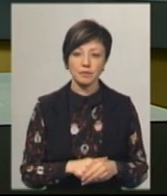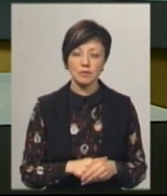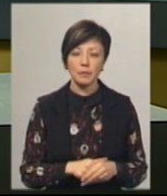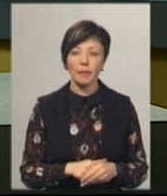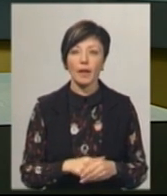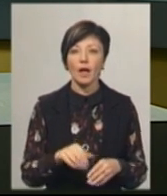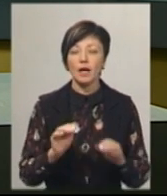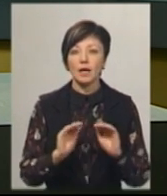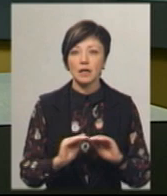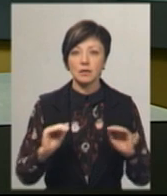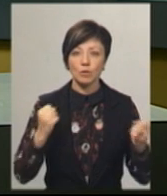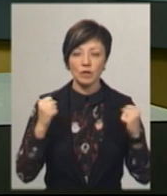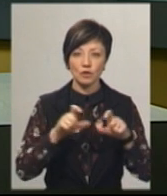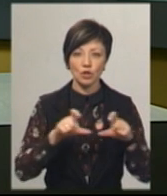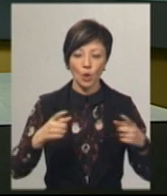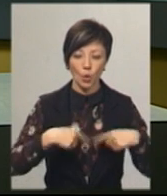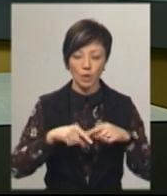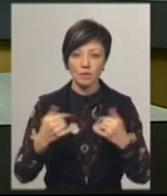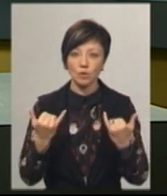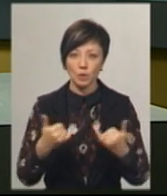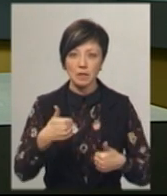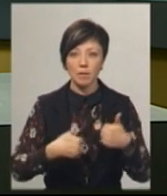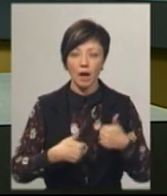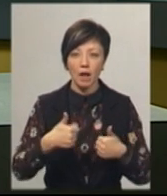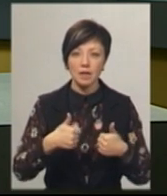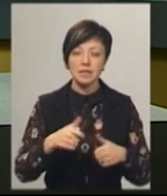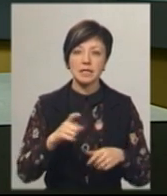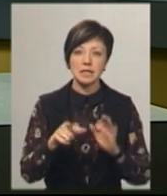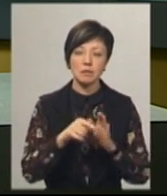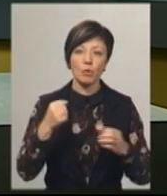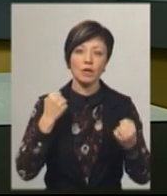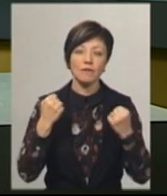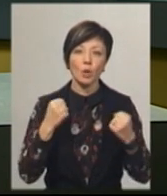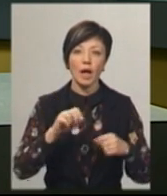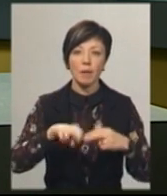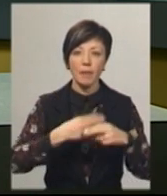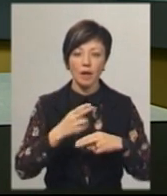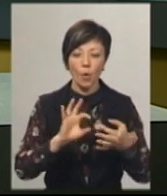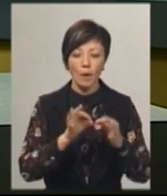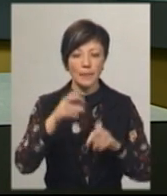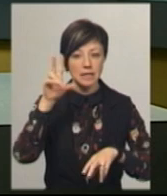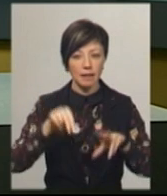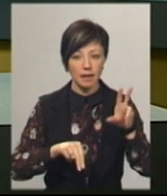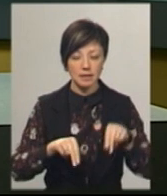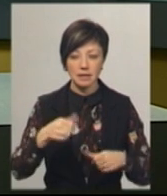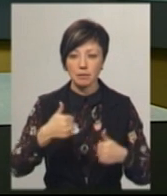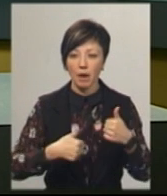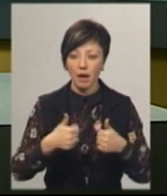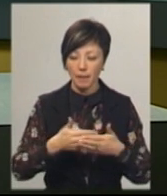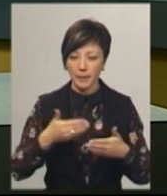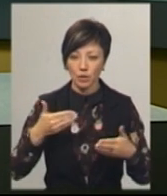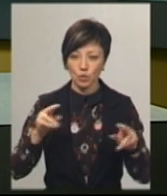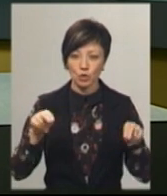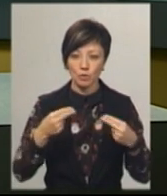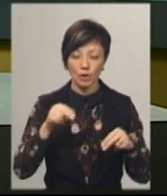Вихованці спортивних шкіл та гуртків сьогодні змагались у турнірі з спортивної гімнастики «Олімпійські надії». Змагання, які передують